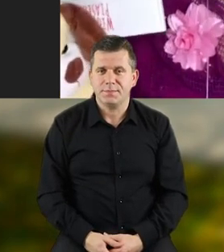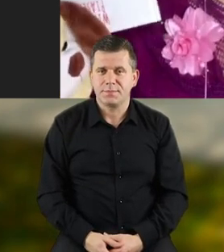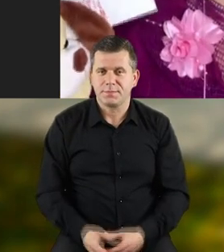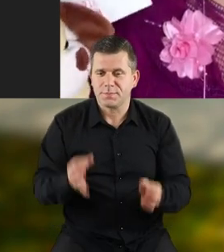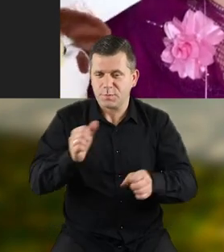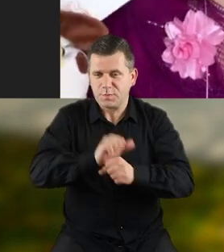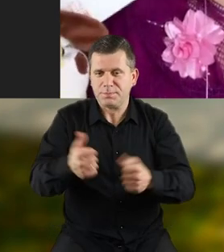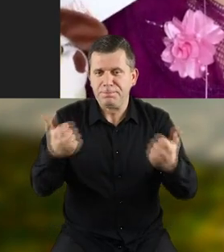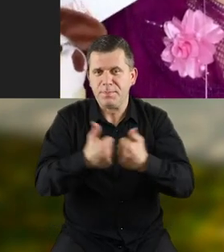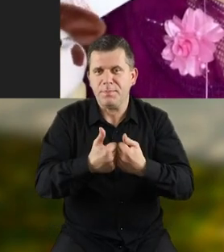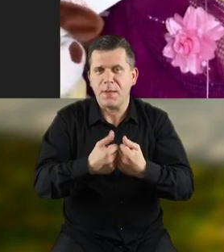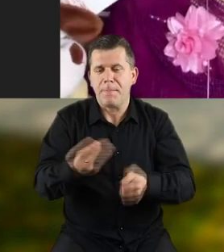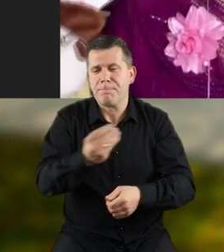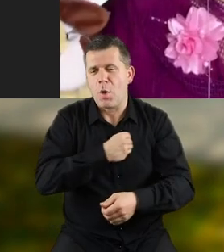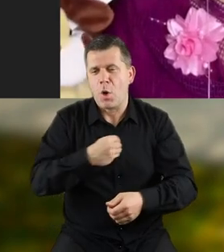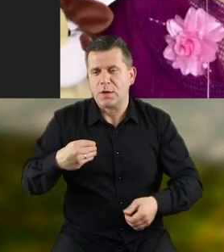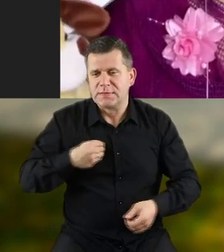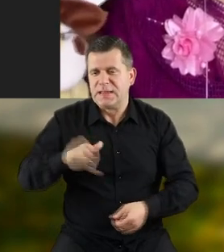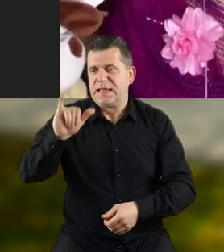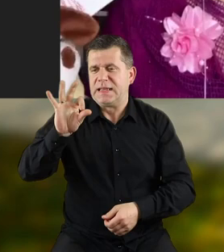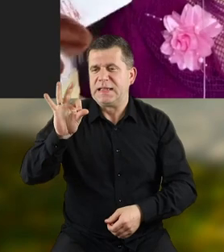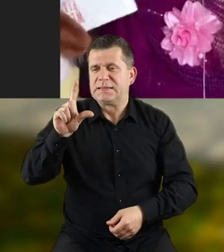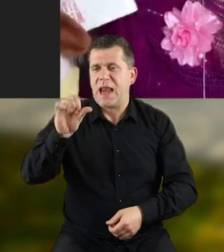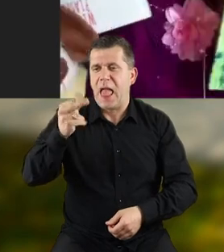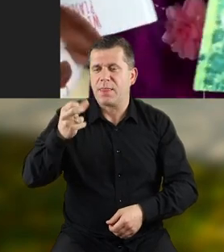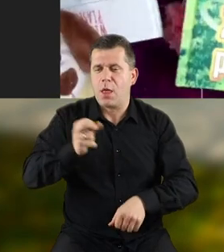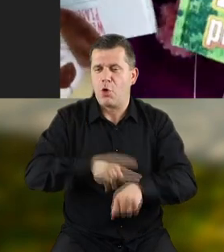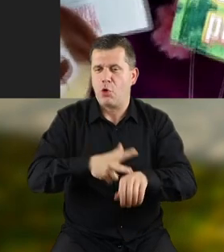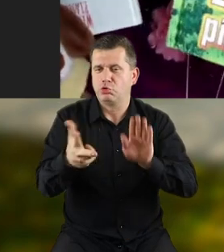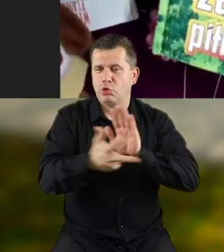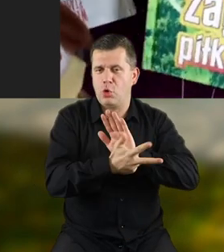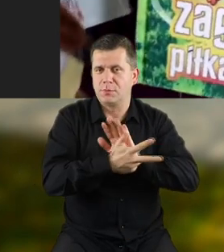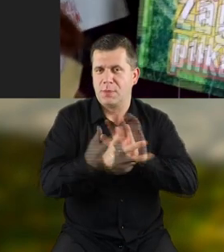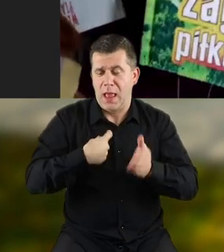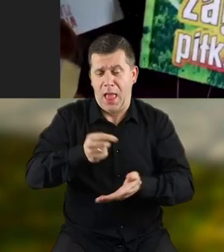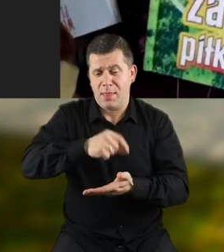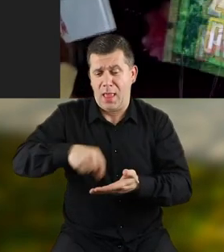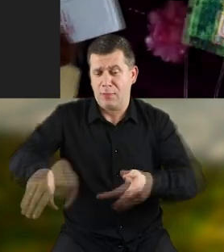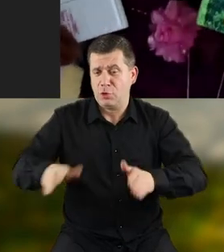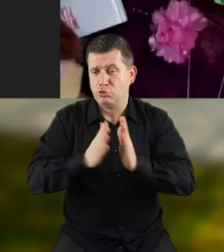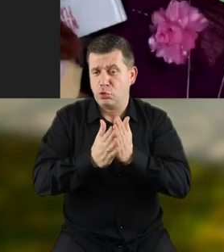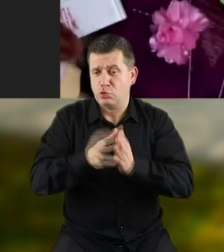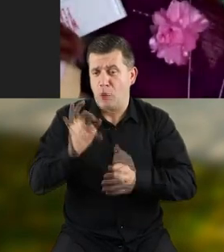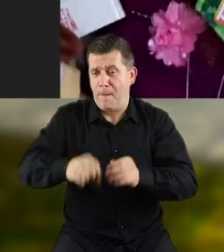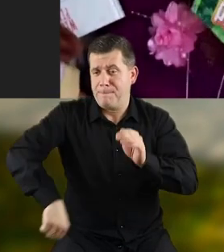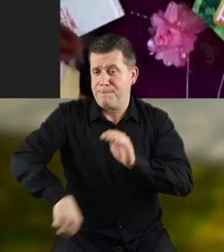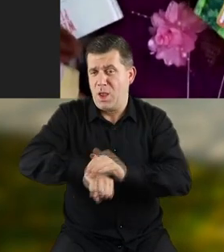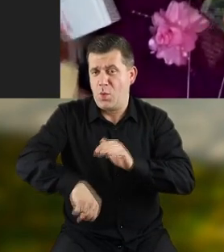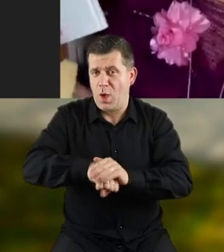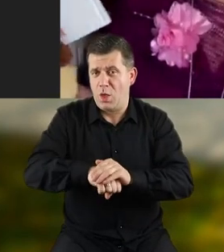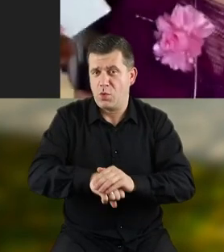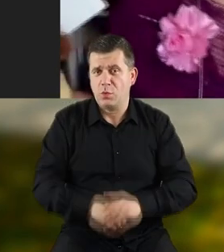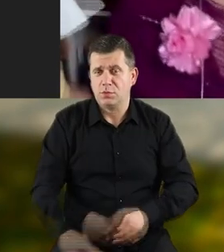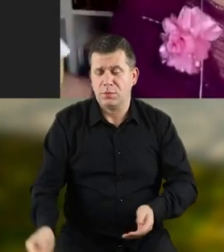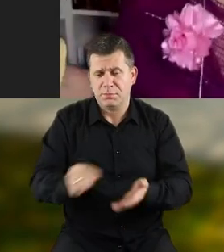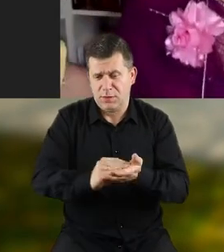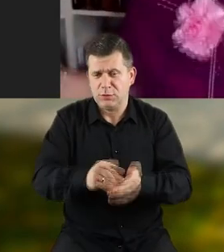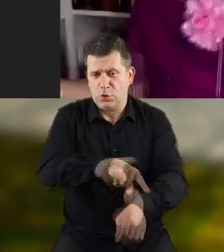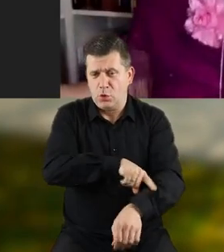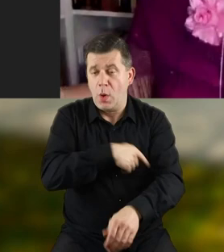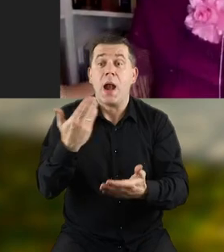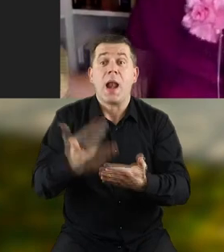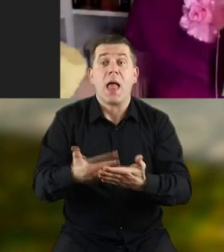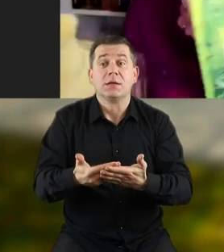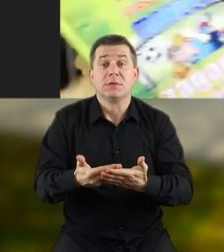dzisiaj jest mecz Polska-Islandia o godzinie 18, a ja napisałam książkę o piłce nożnej, pisałam ją